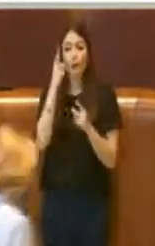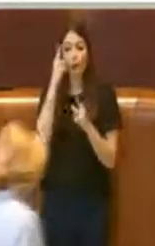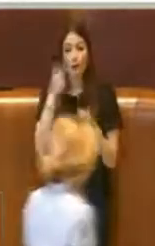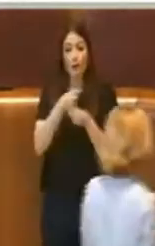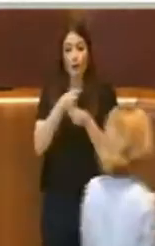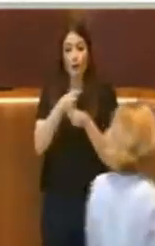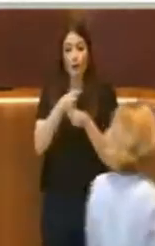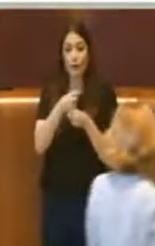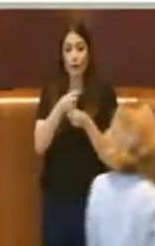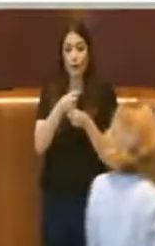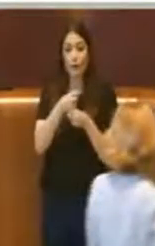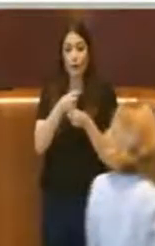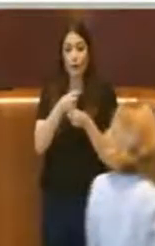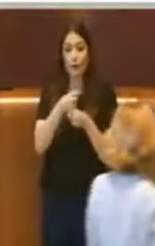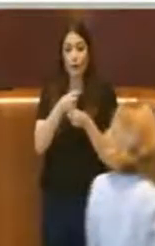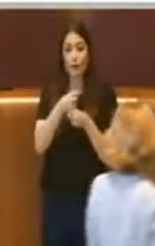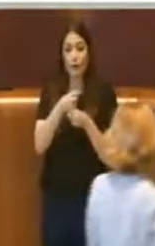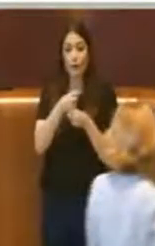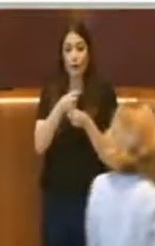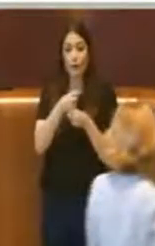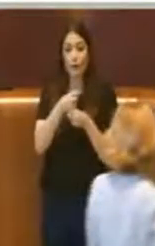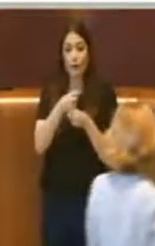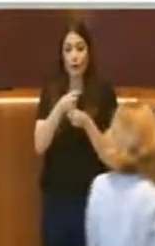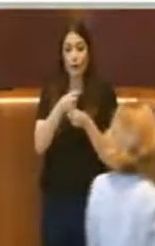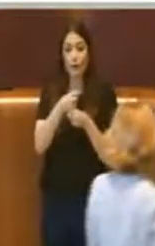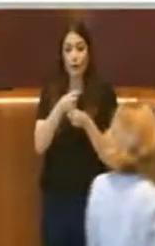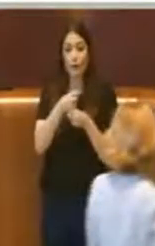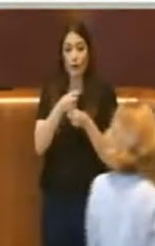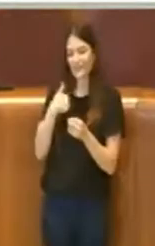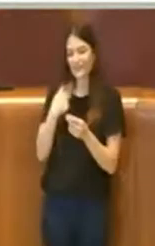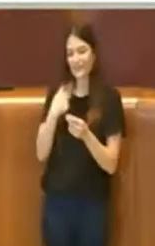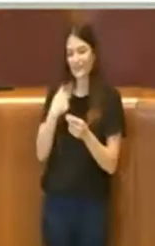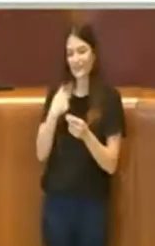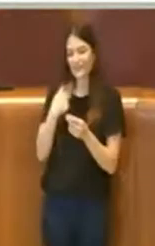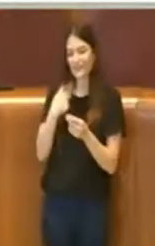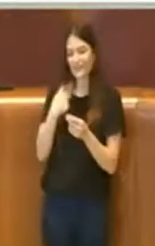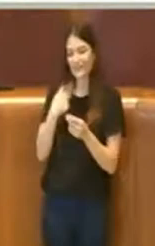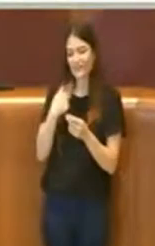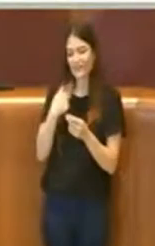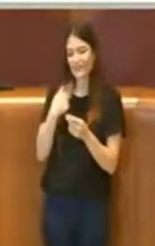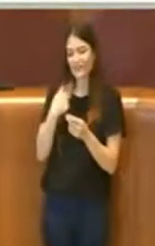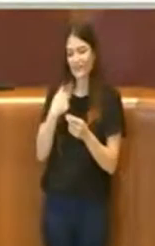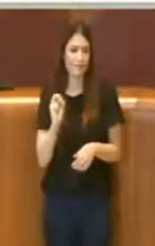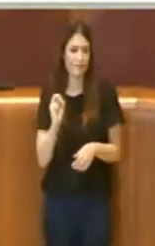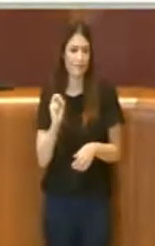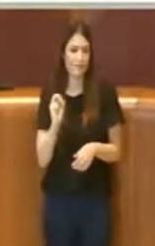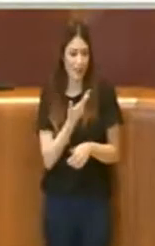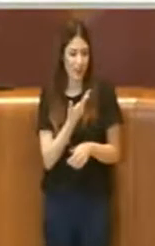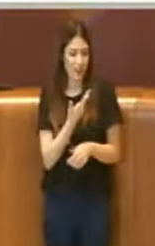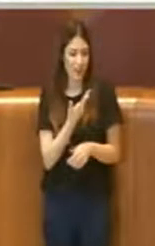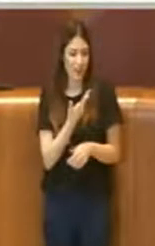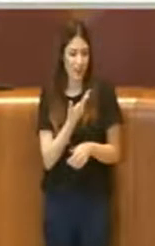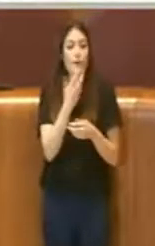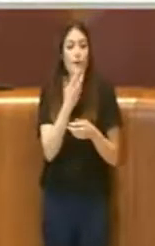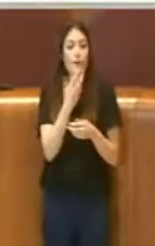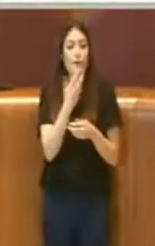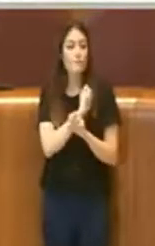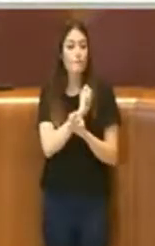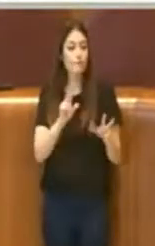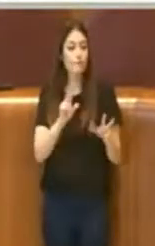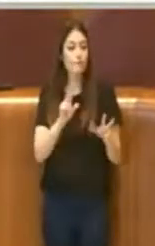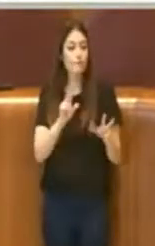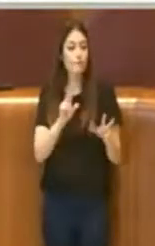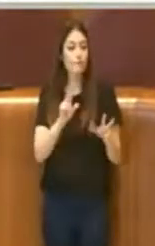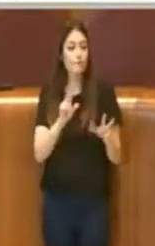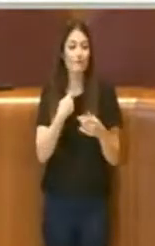Va strano vederla da quella parte ma... Eh lo so, infatti. Grazie Presidente, sarò rapidissimo per annunciare il voto